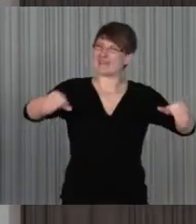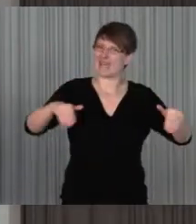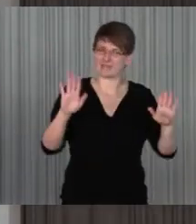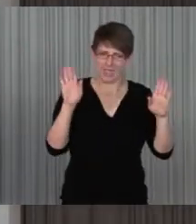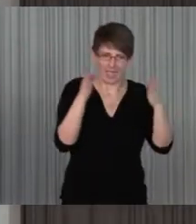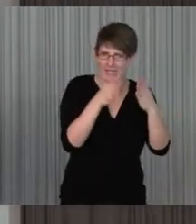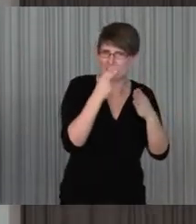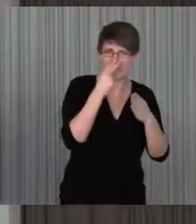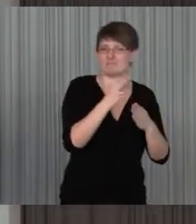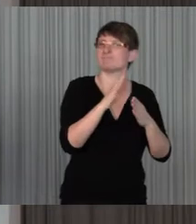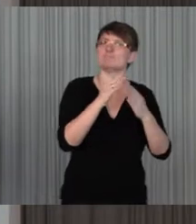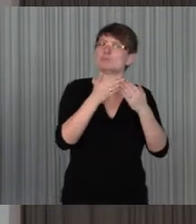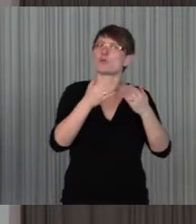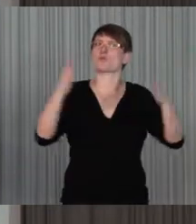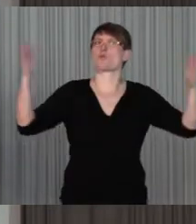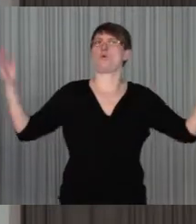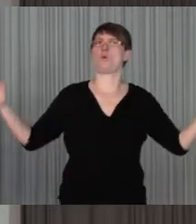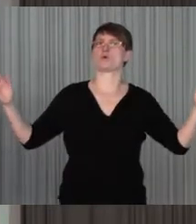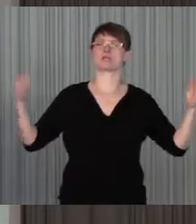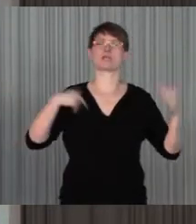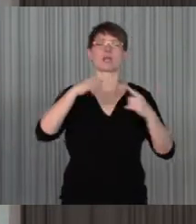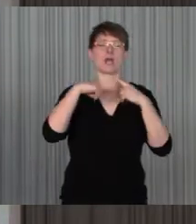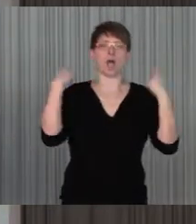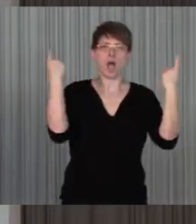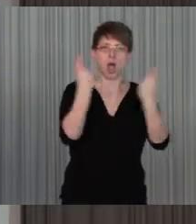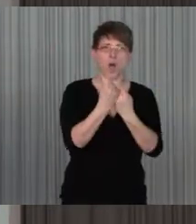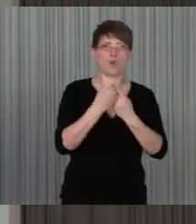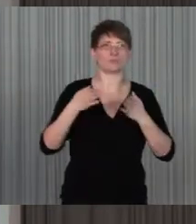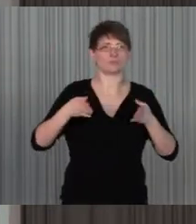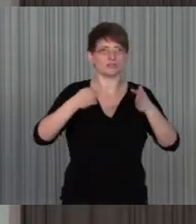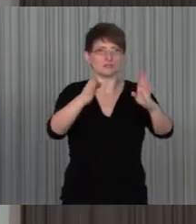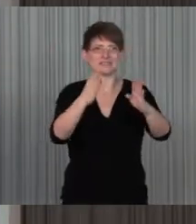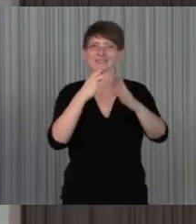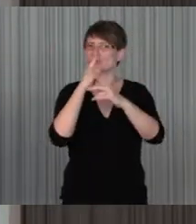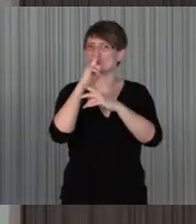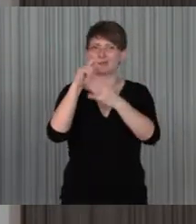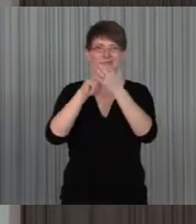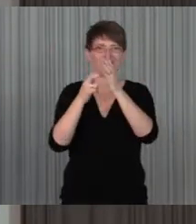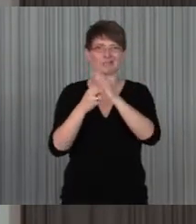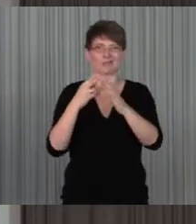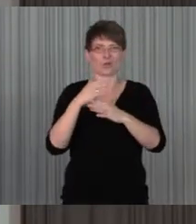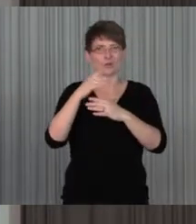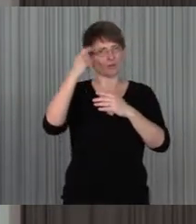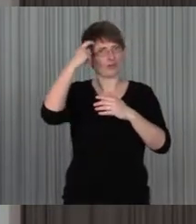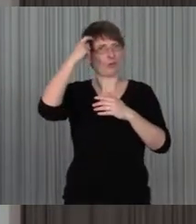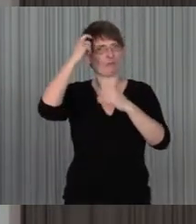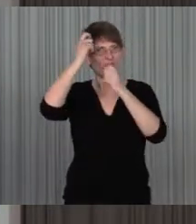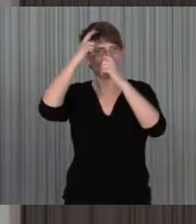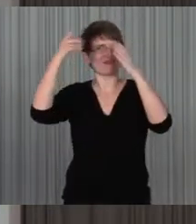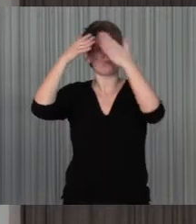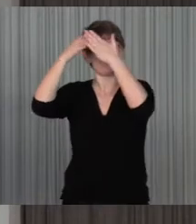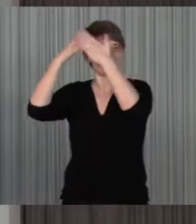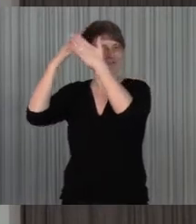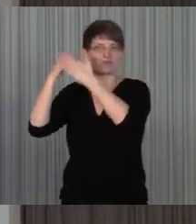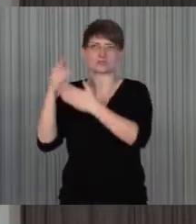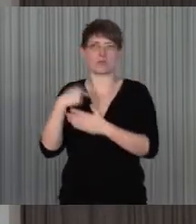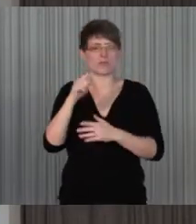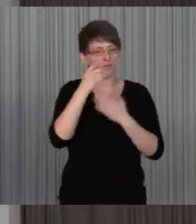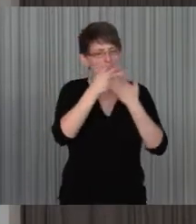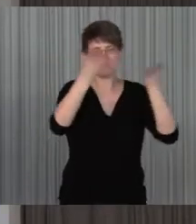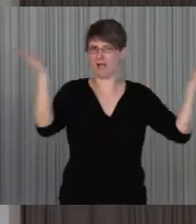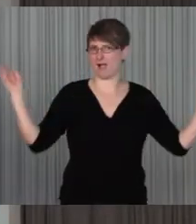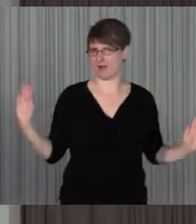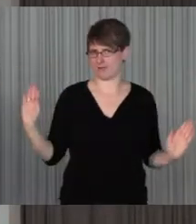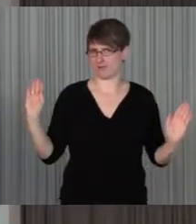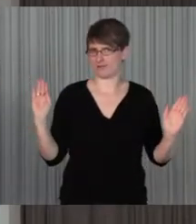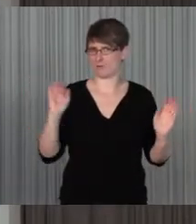den Institutionen, in den Räumen, in den Medien, also technisch in den Köpfen, die Regeln, die